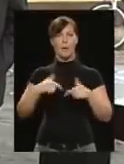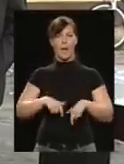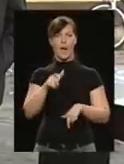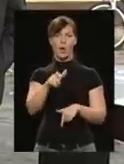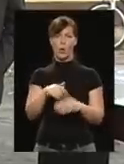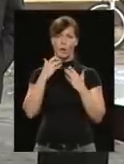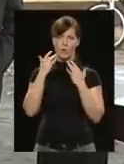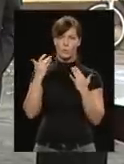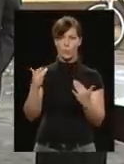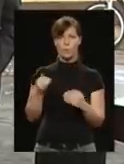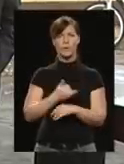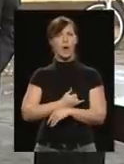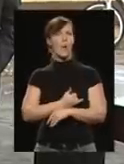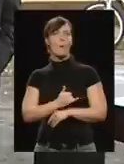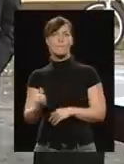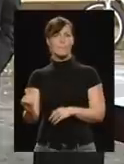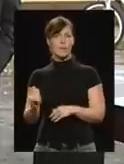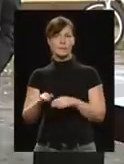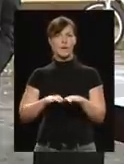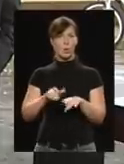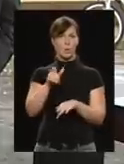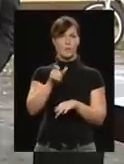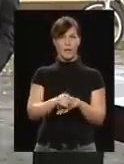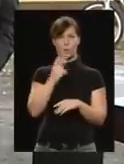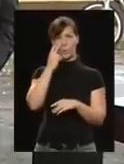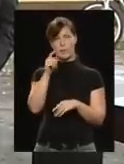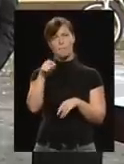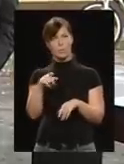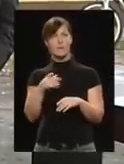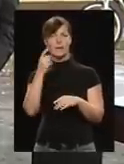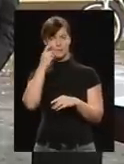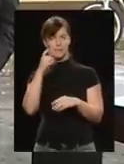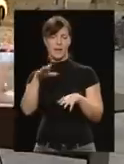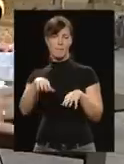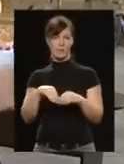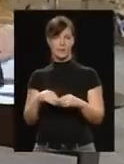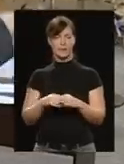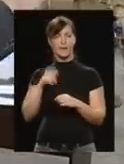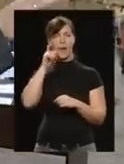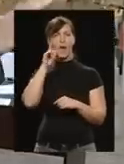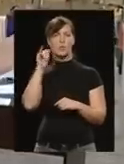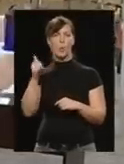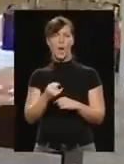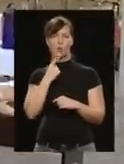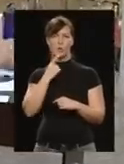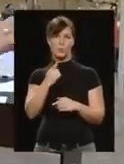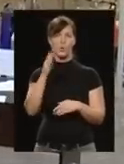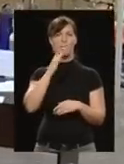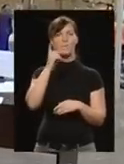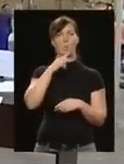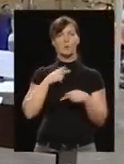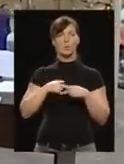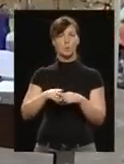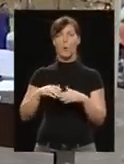útfelújítások során minden közlekedő, így a kerékpárosok szempontjait is figyelembe veszik. László János azt mondta, a Fóti úton